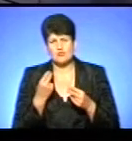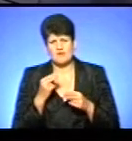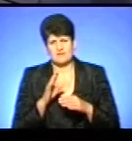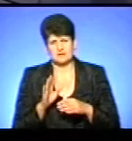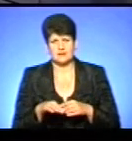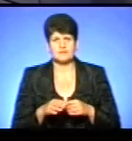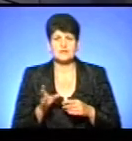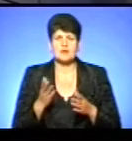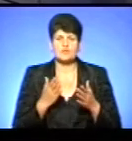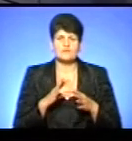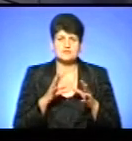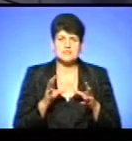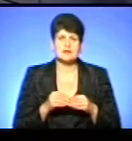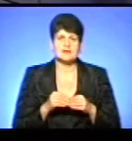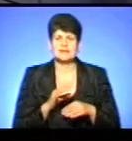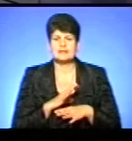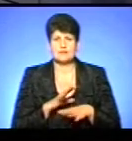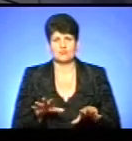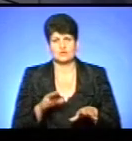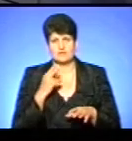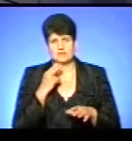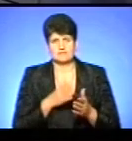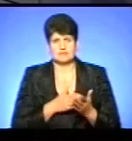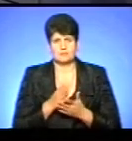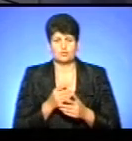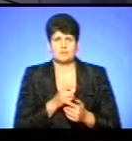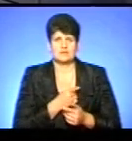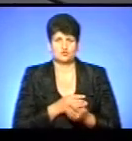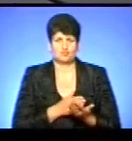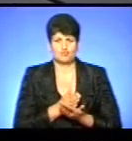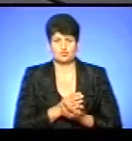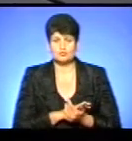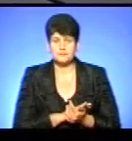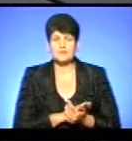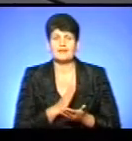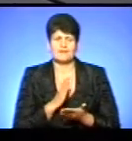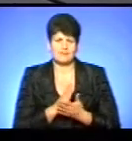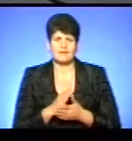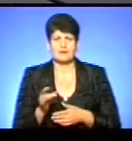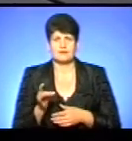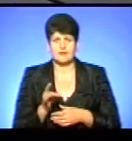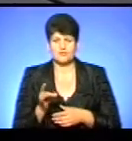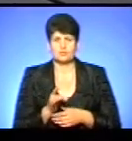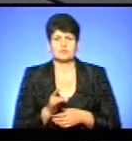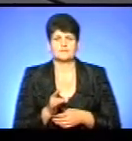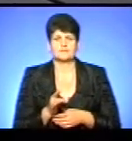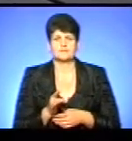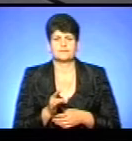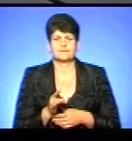взагалі не були ефективними в напрямку медичної послуги. Звичайно, райони, ну, знаєте,